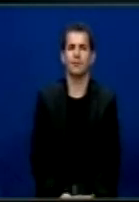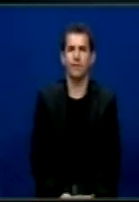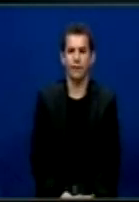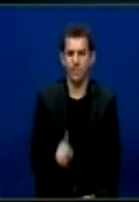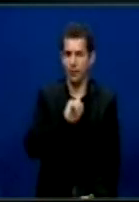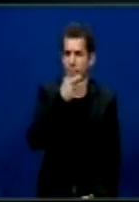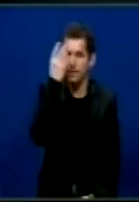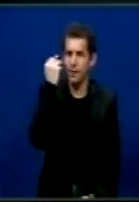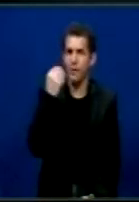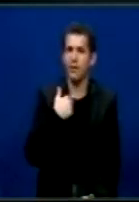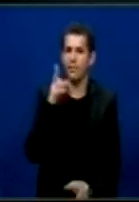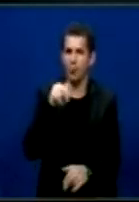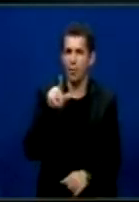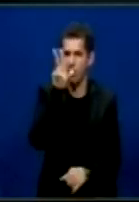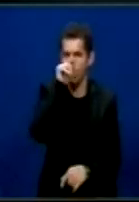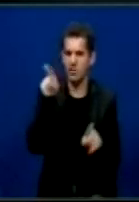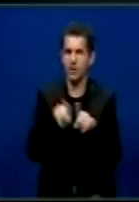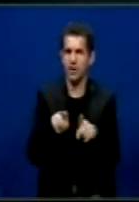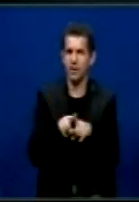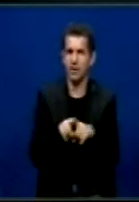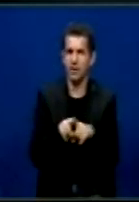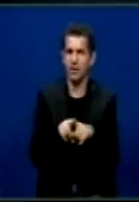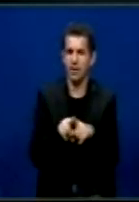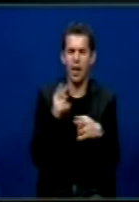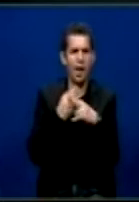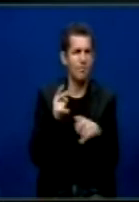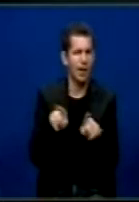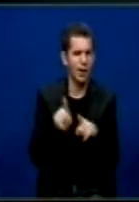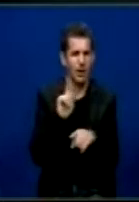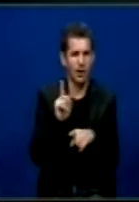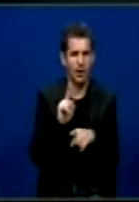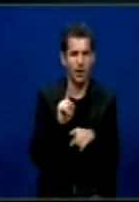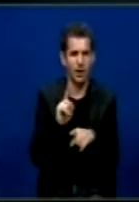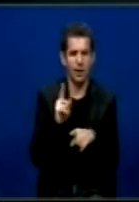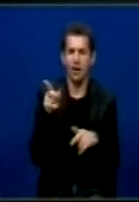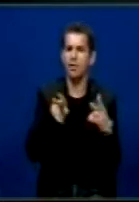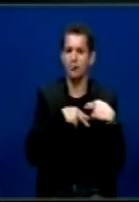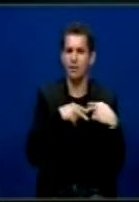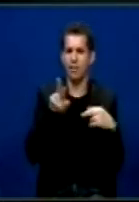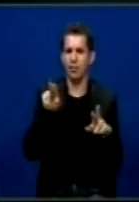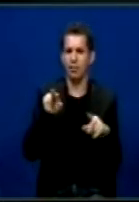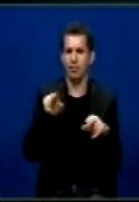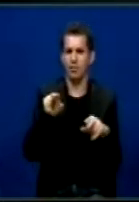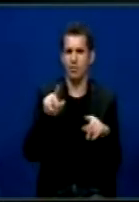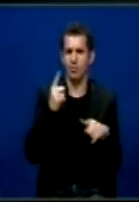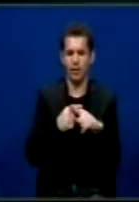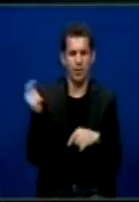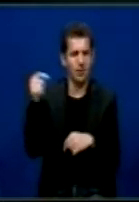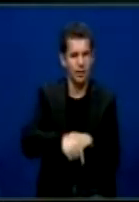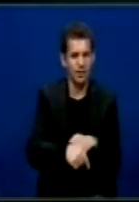Mos harrojmë, i kemi të njëtët politës, ndo shta jo të njëtët emra, me të njëtët kompetenca dhe me të njëtin imunitet,